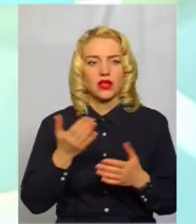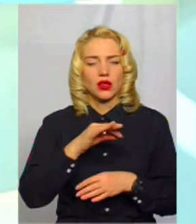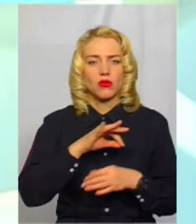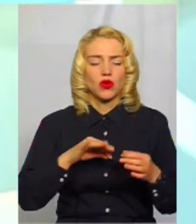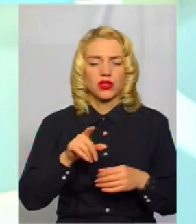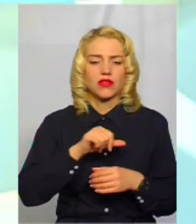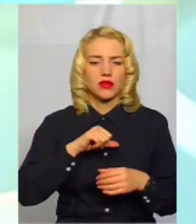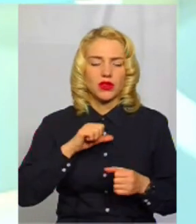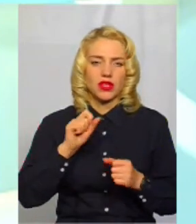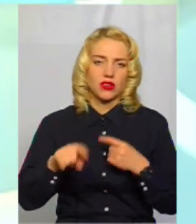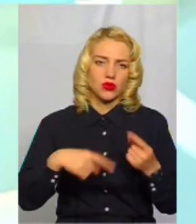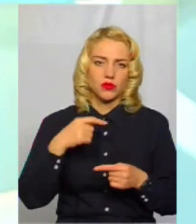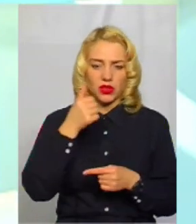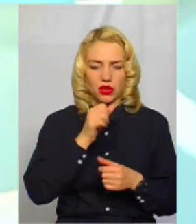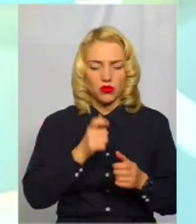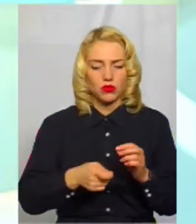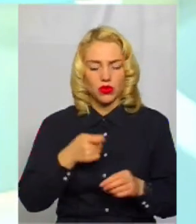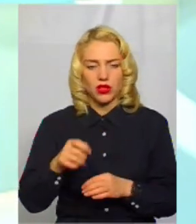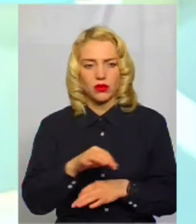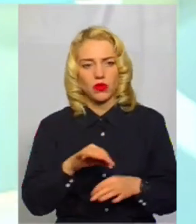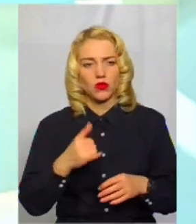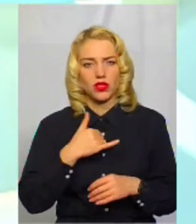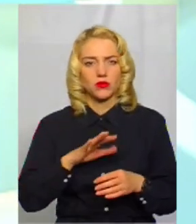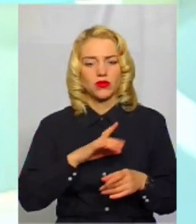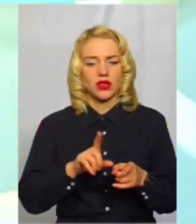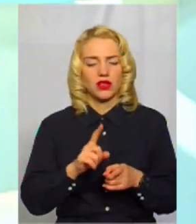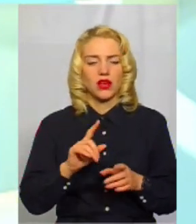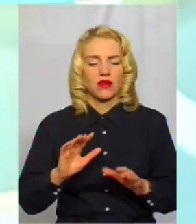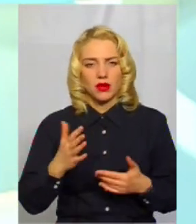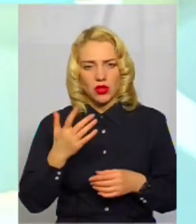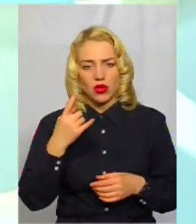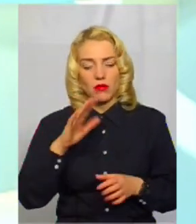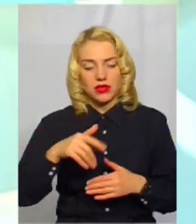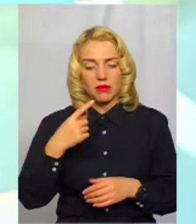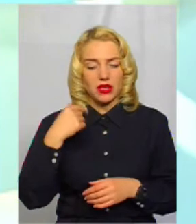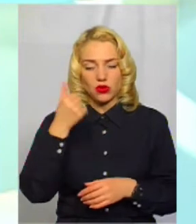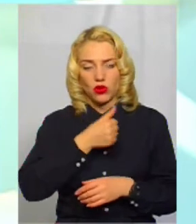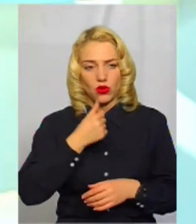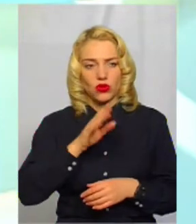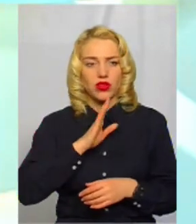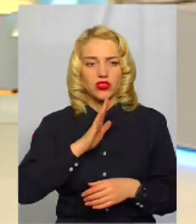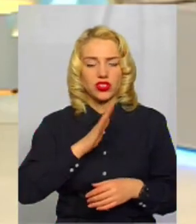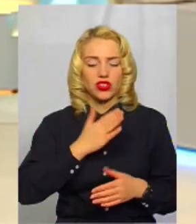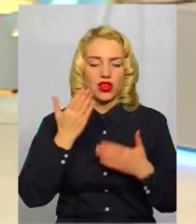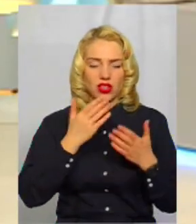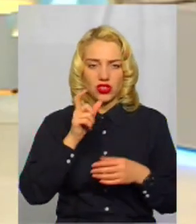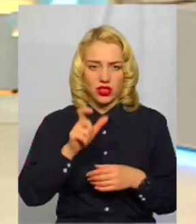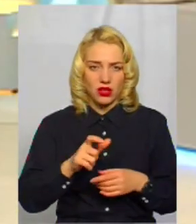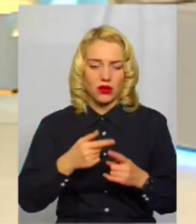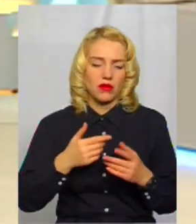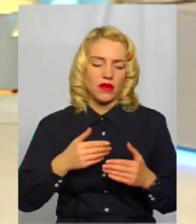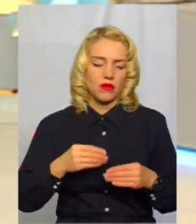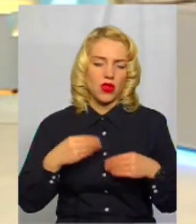самі можете на наступний рік подати проєкт. У нас такий був випадок, що після першого року наша читачка подала сама проєкт,